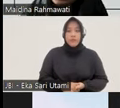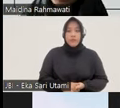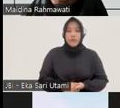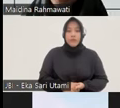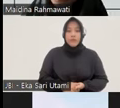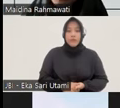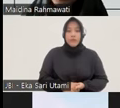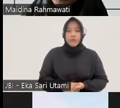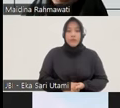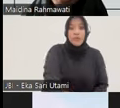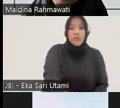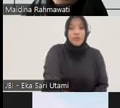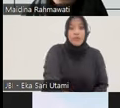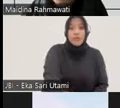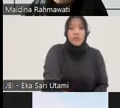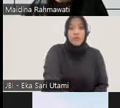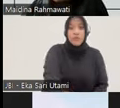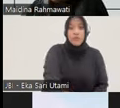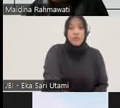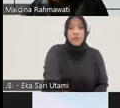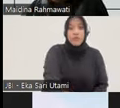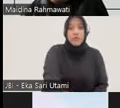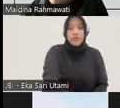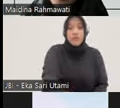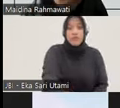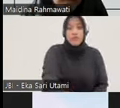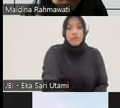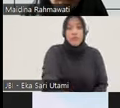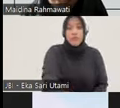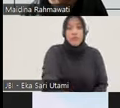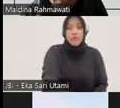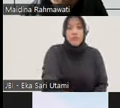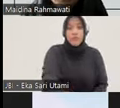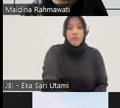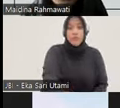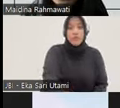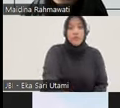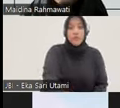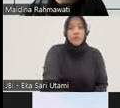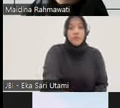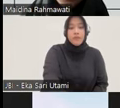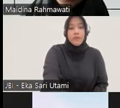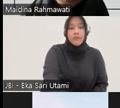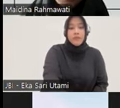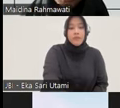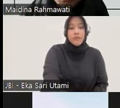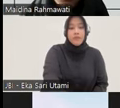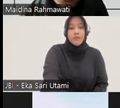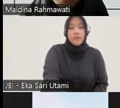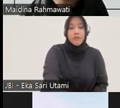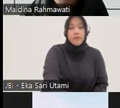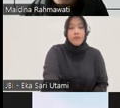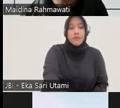dilaksanakan di penghentian penyelidikan terus tidak ada kewenangan lembaga independen spesifik untuk tindak pidana